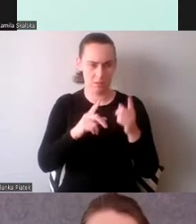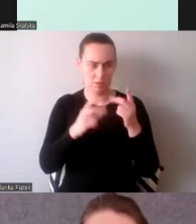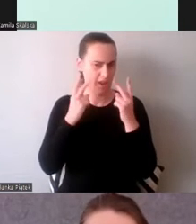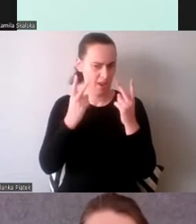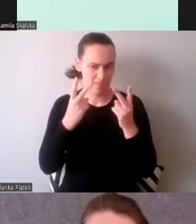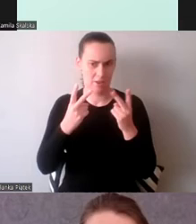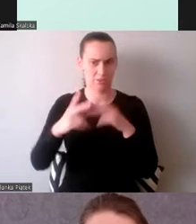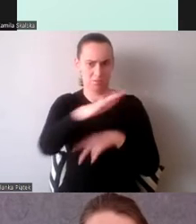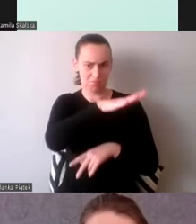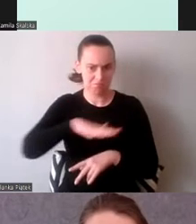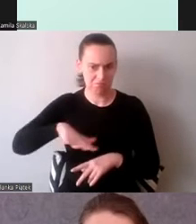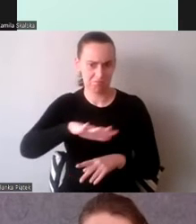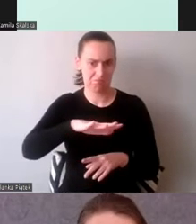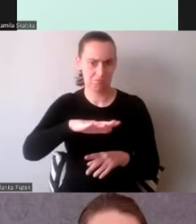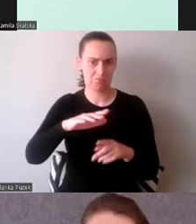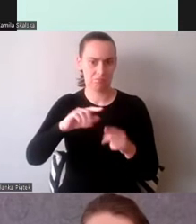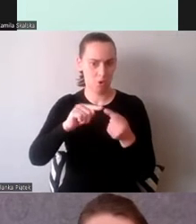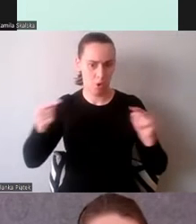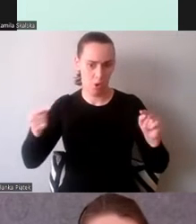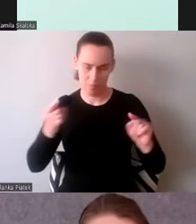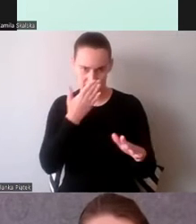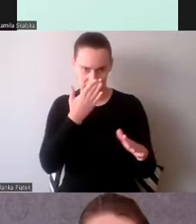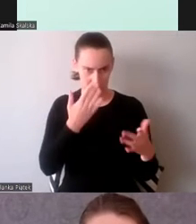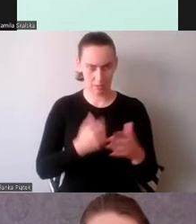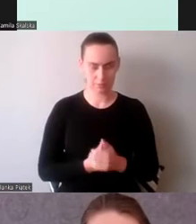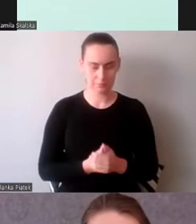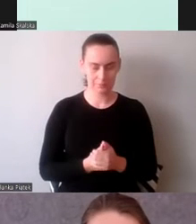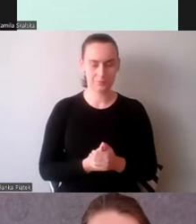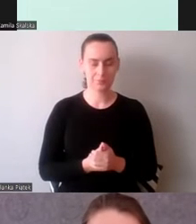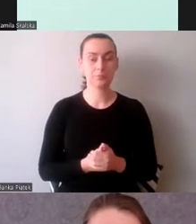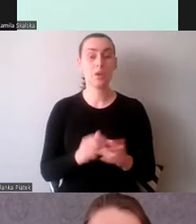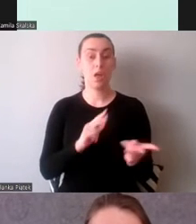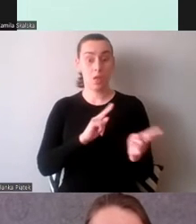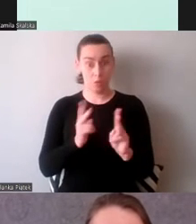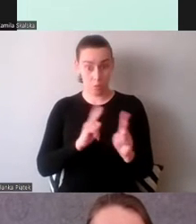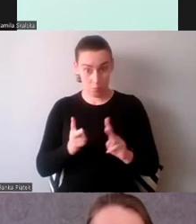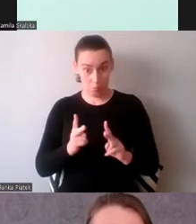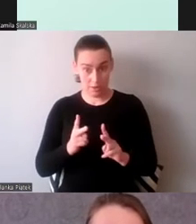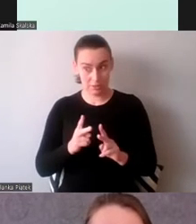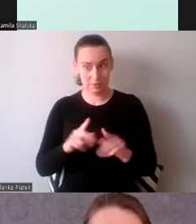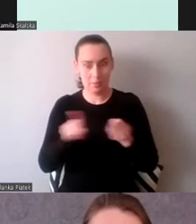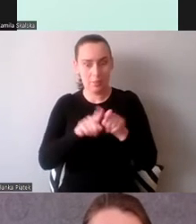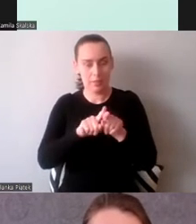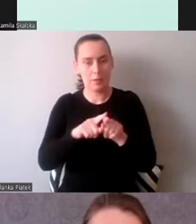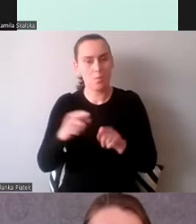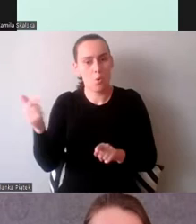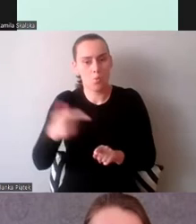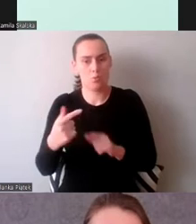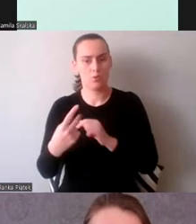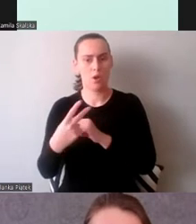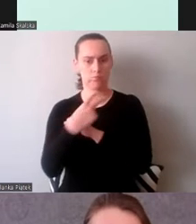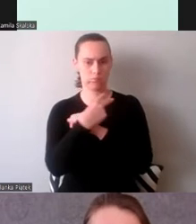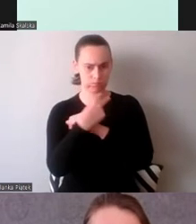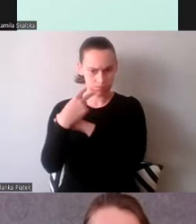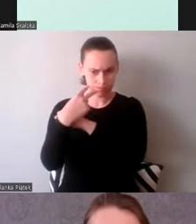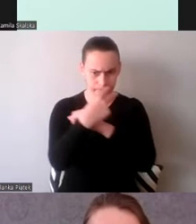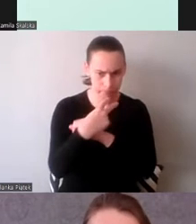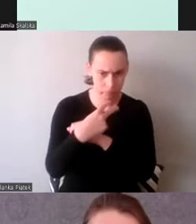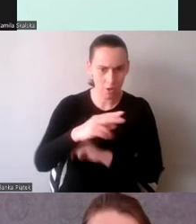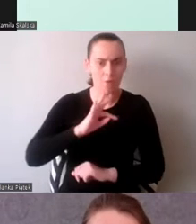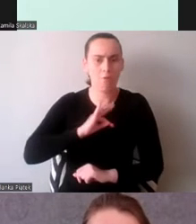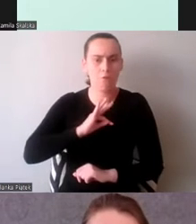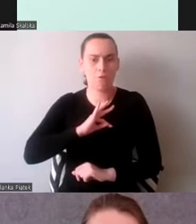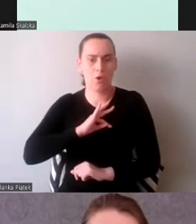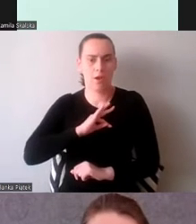Tłumacz musi również monitorować swoje własne rozumienie i swoje